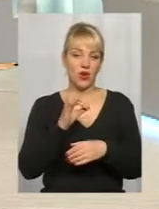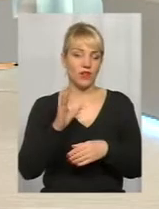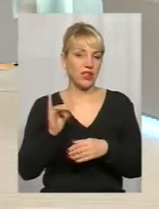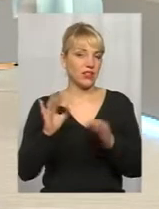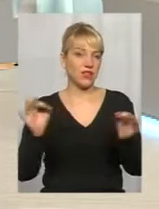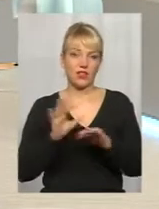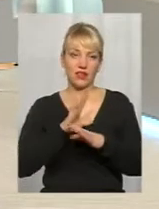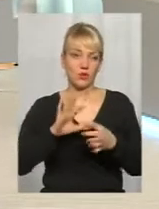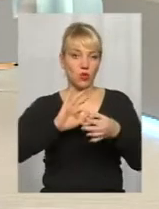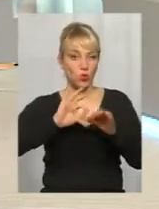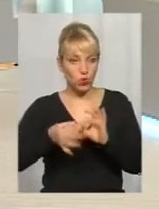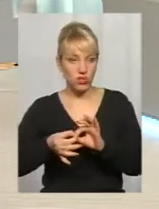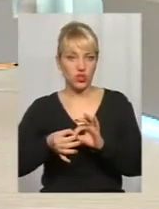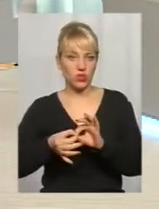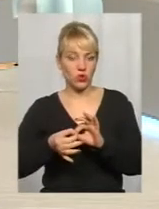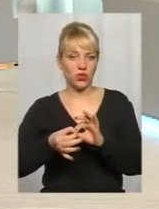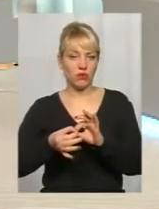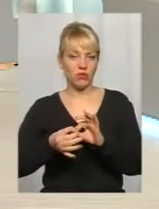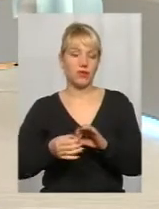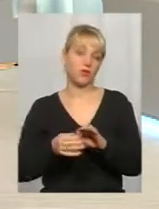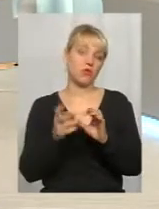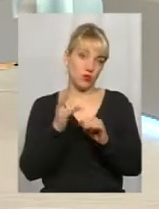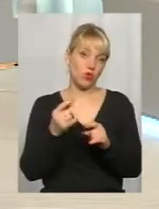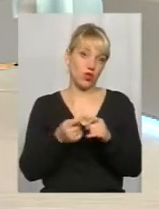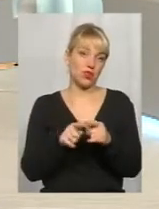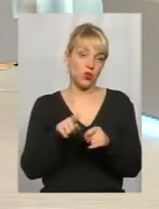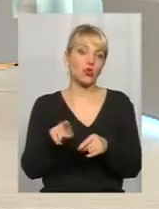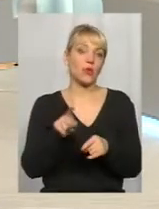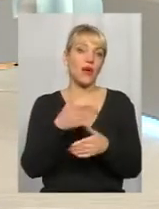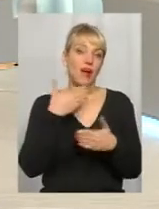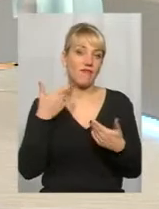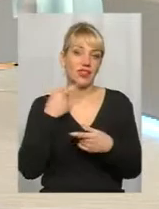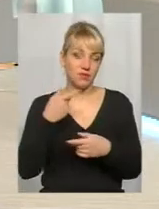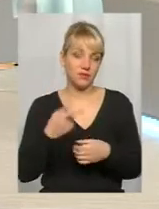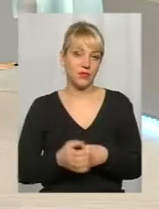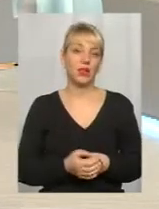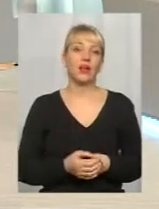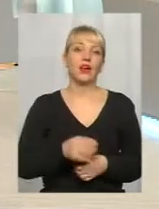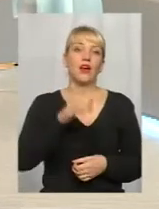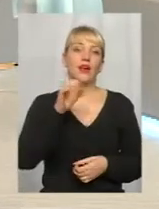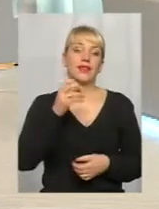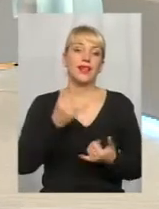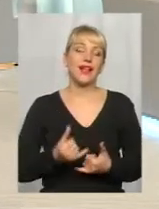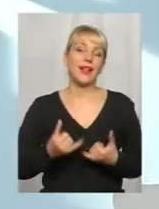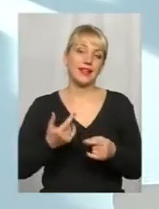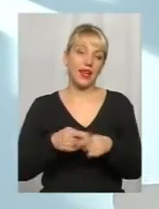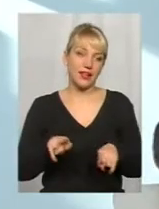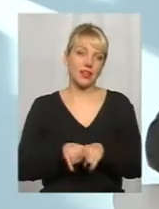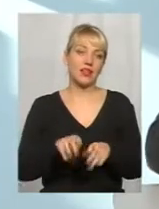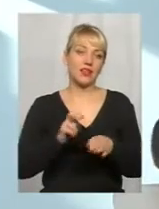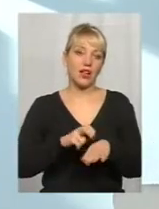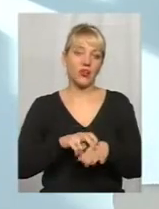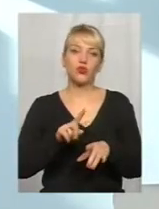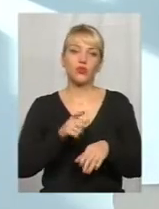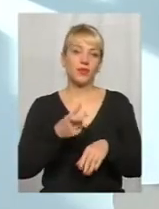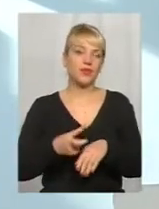були осложненими, так сказати, бактериальними процесами, ну, це якраз то, о чому ми говоримо. По сути, для именно таких докторов, щоб вони не